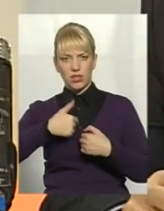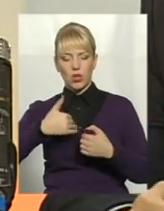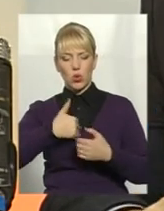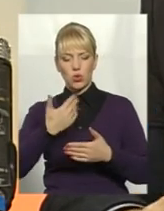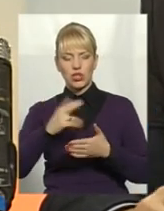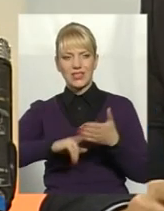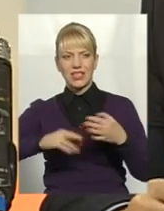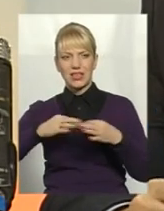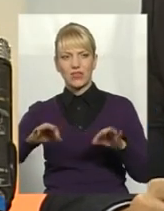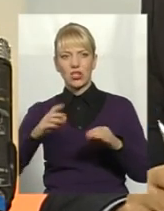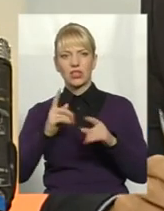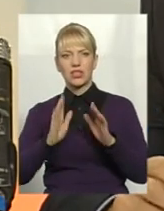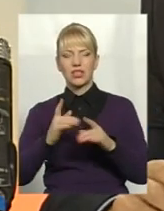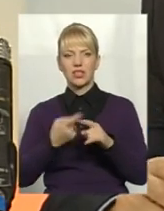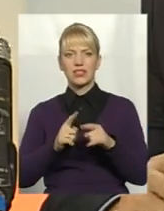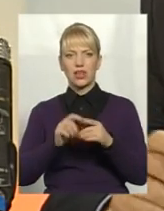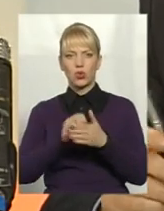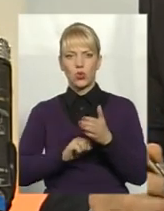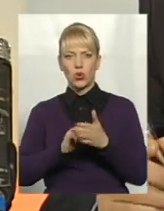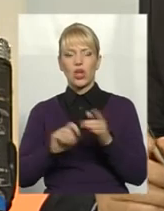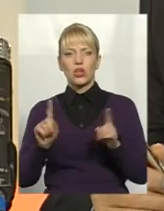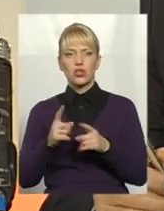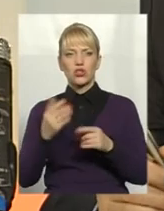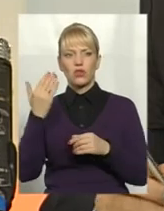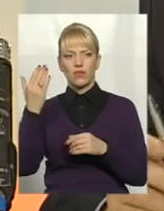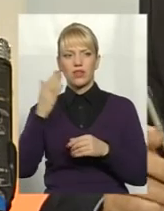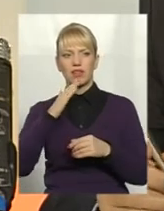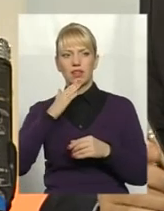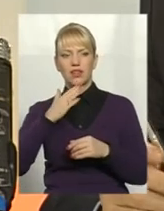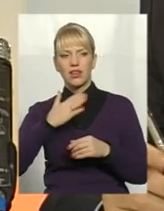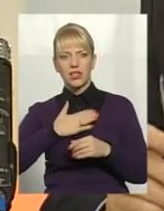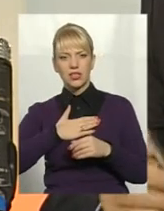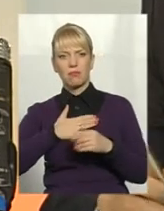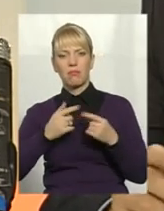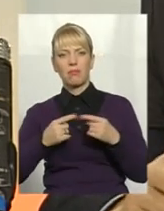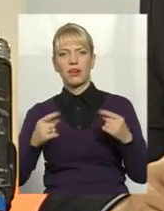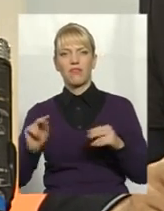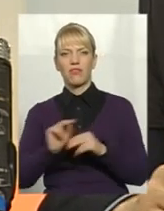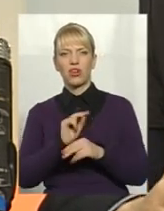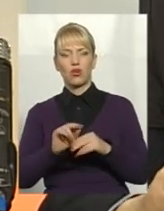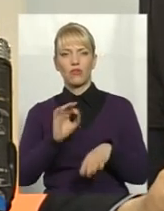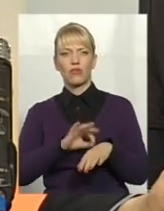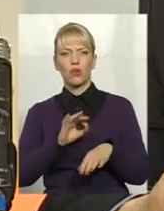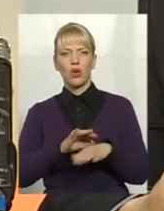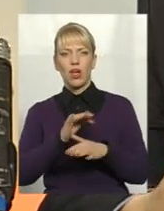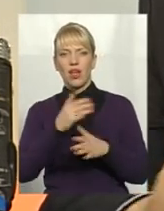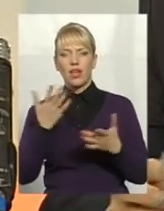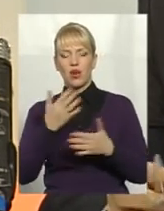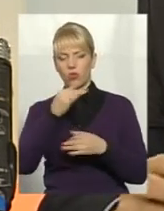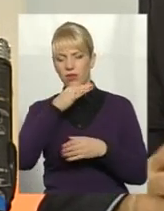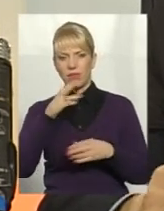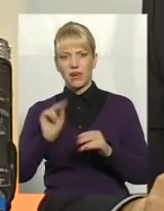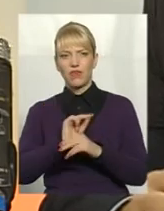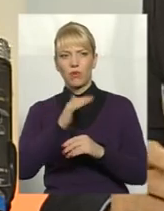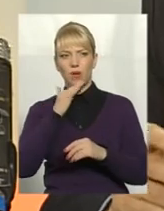сертифікувати тільки за того, що він нашим приєдом вилікував хворобу, яку не міг вилікувати багато